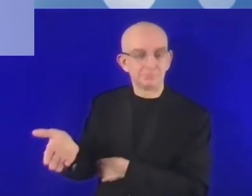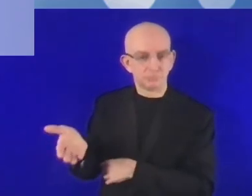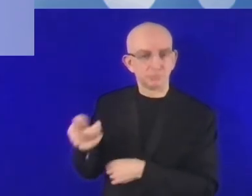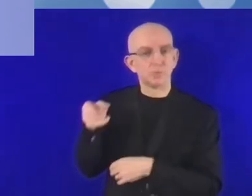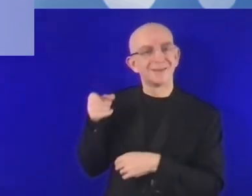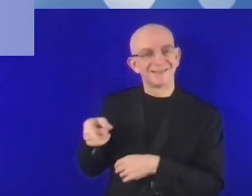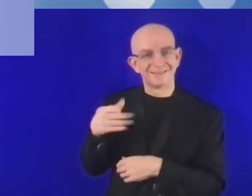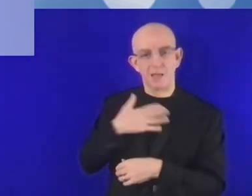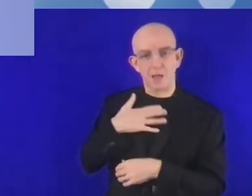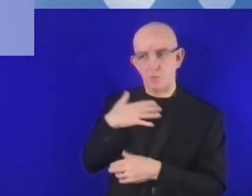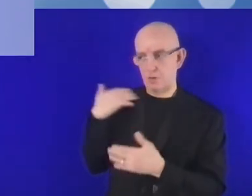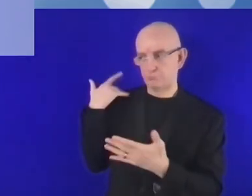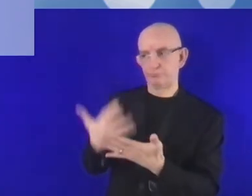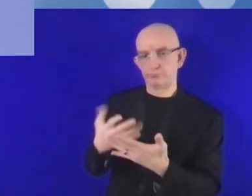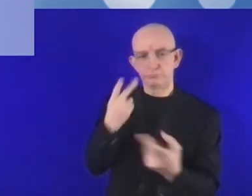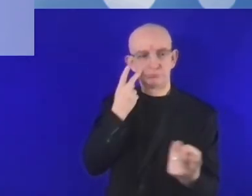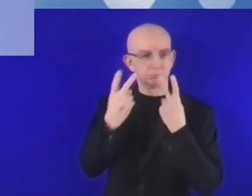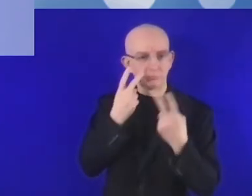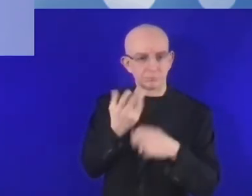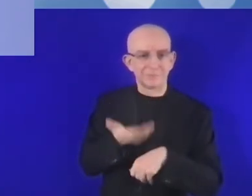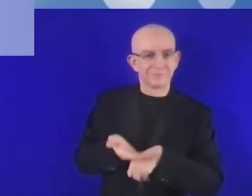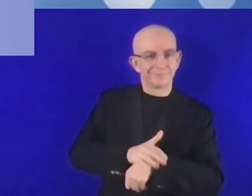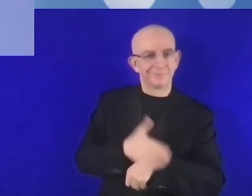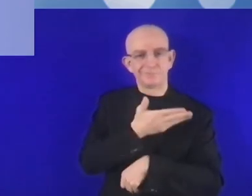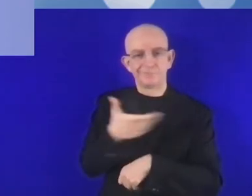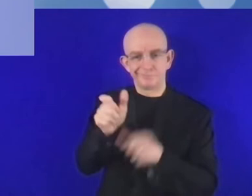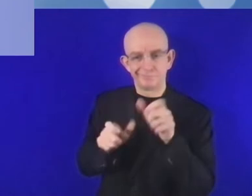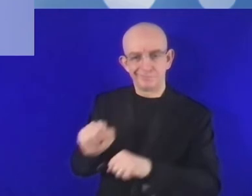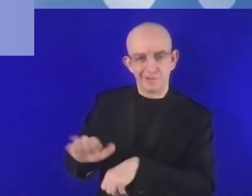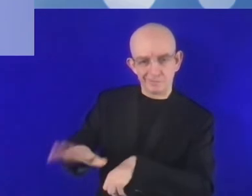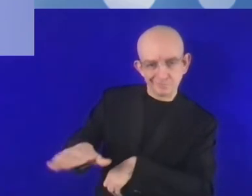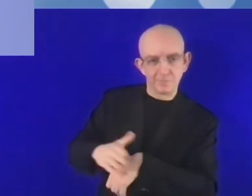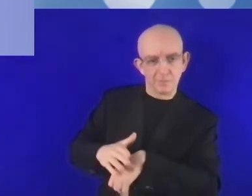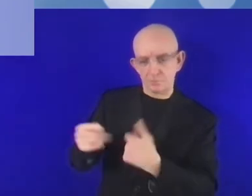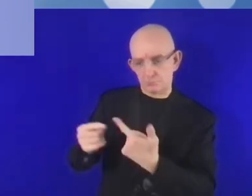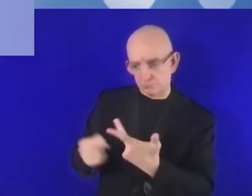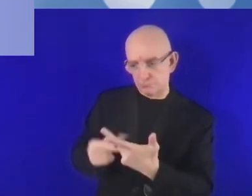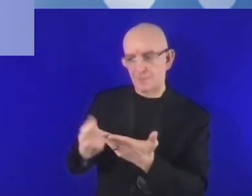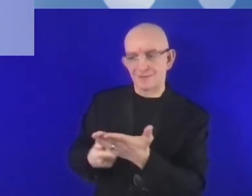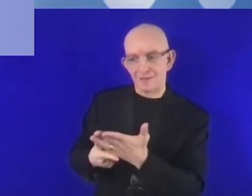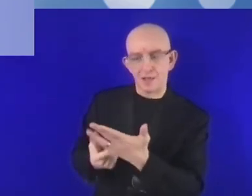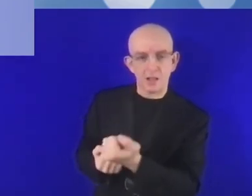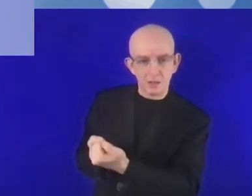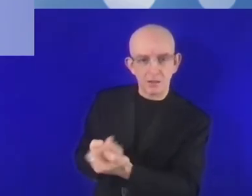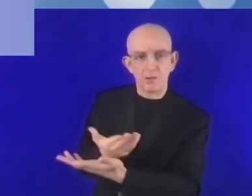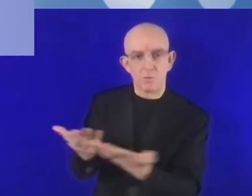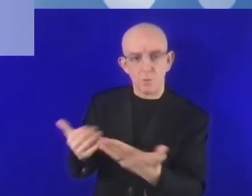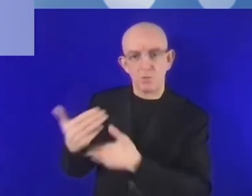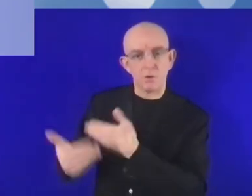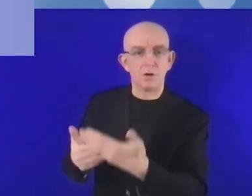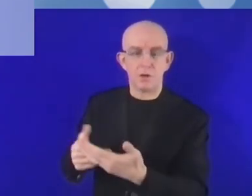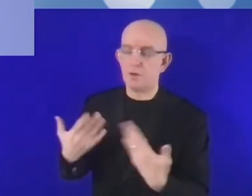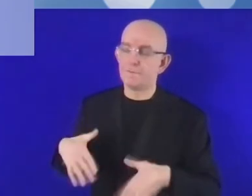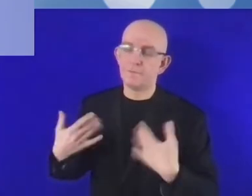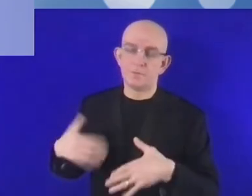końcowego już etapu finansowania. Mamy bardzo duże doświadczenie w zakresie takich